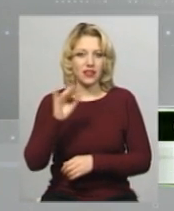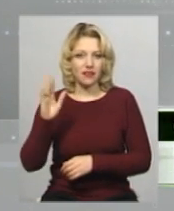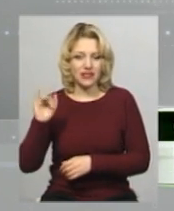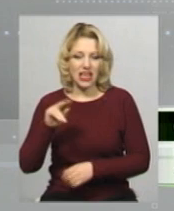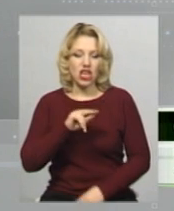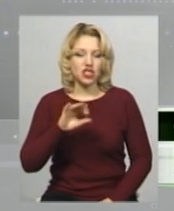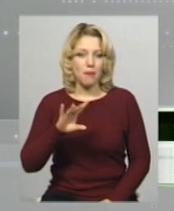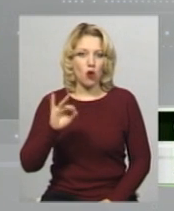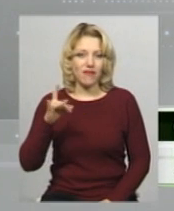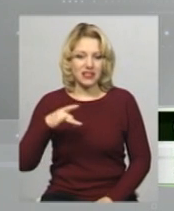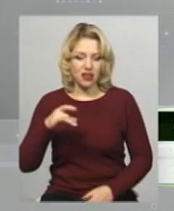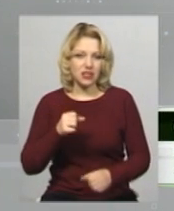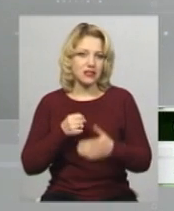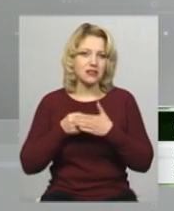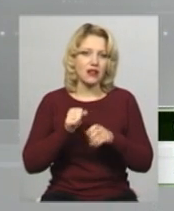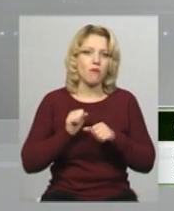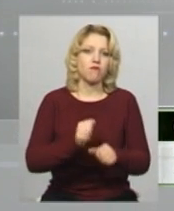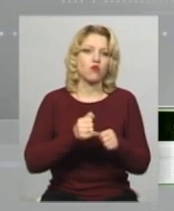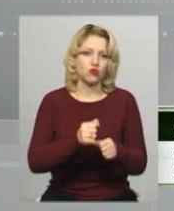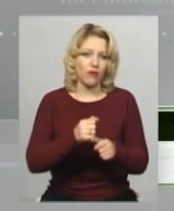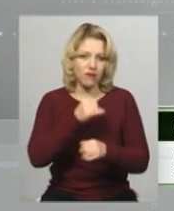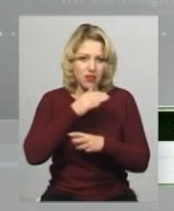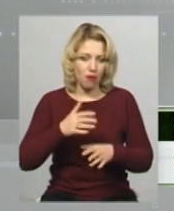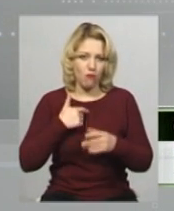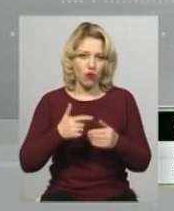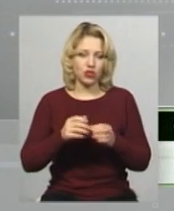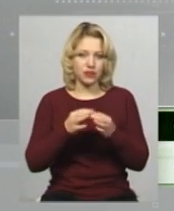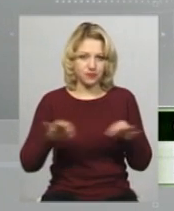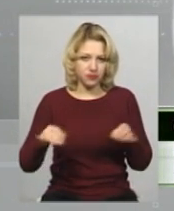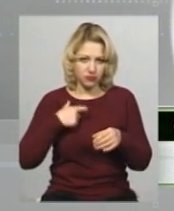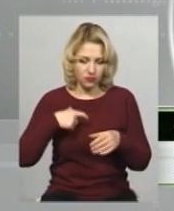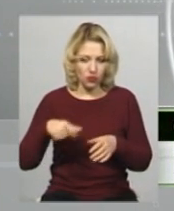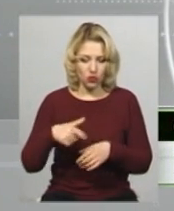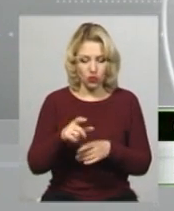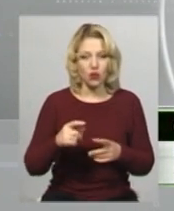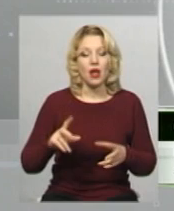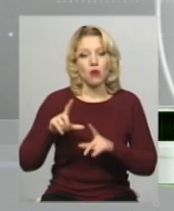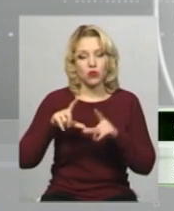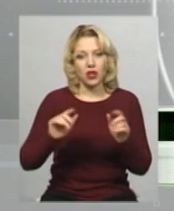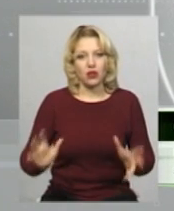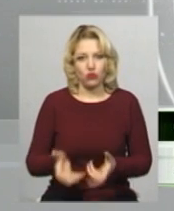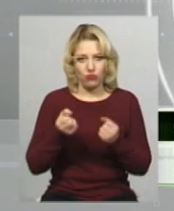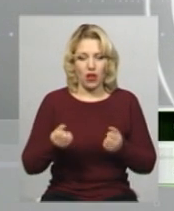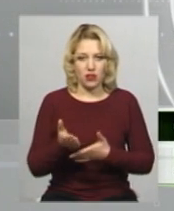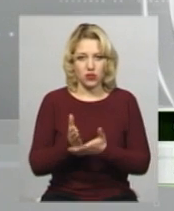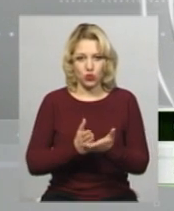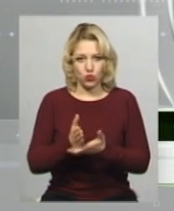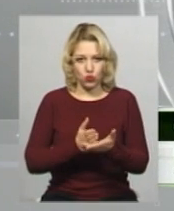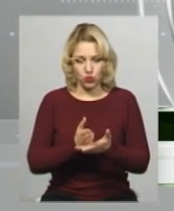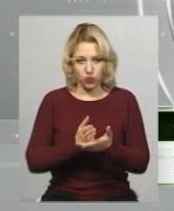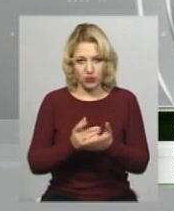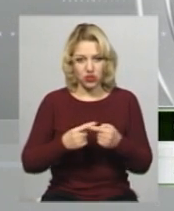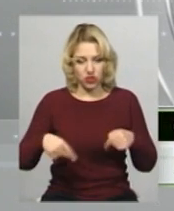забуксував і не може самостійно продовжувати рух. На місце події оперативно виїхали рятувальники 30-ї державної пожежно-рятувальної